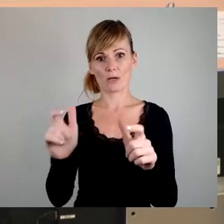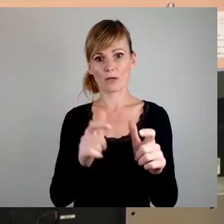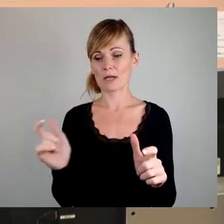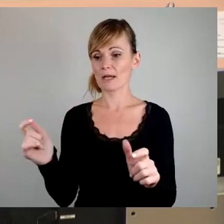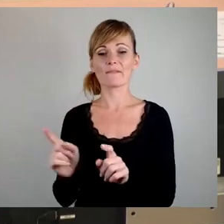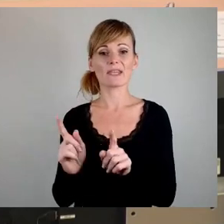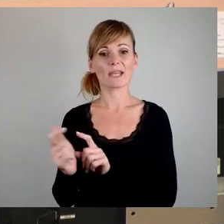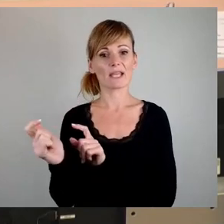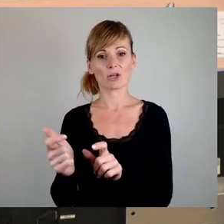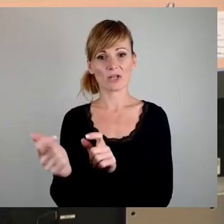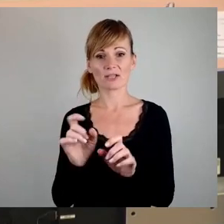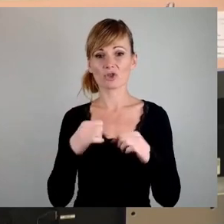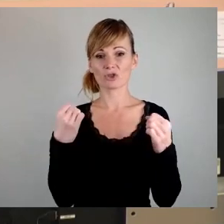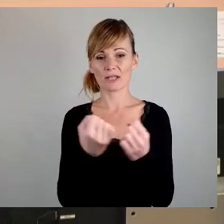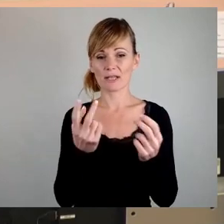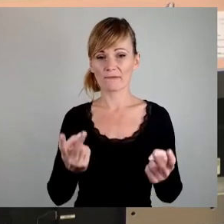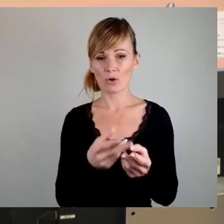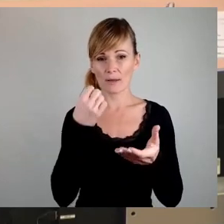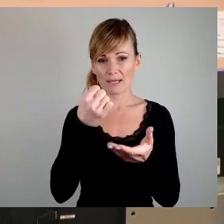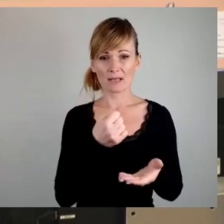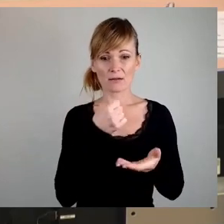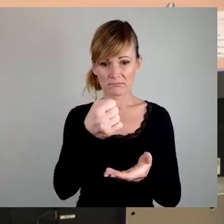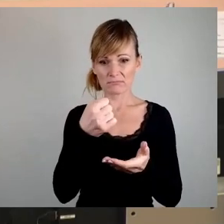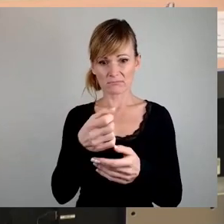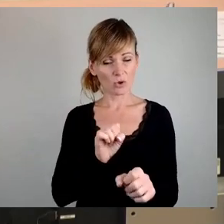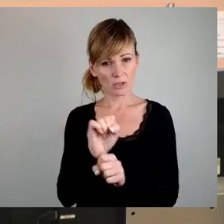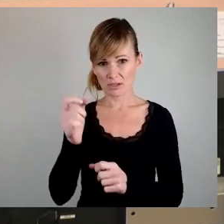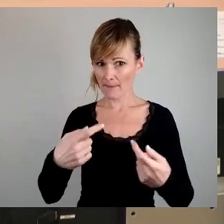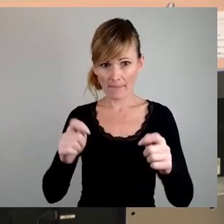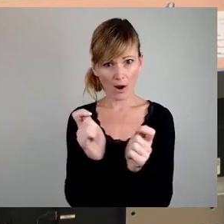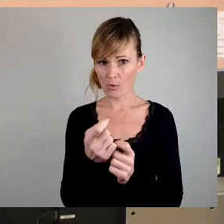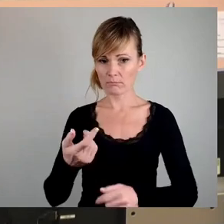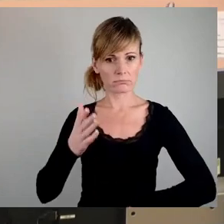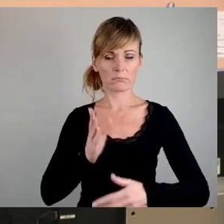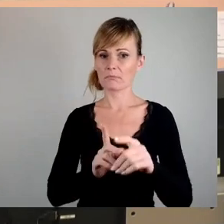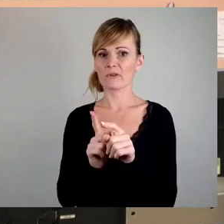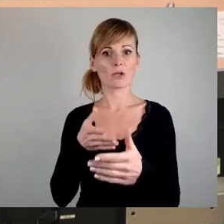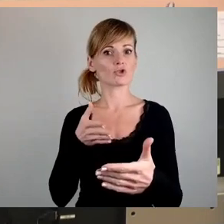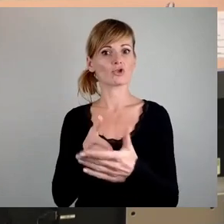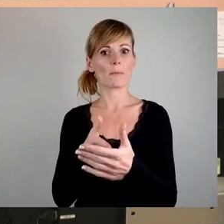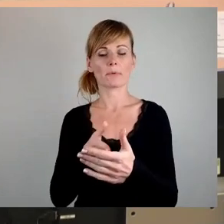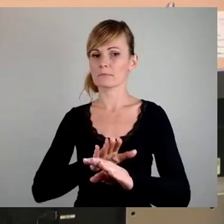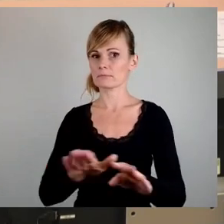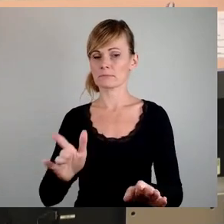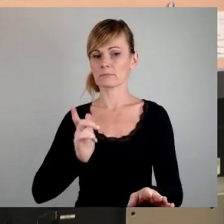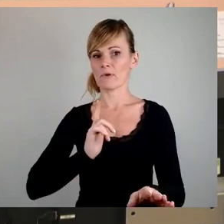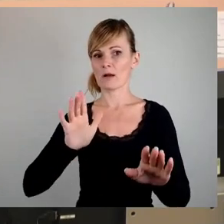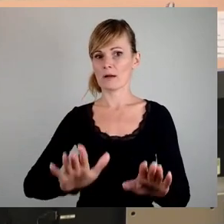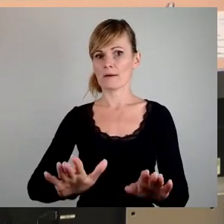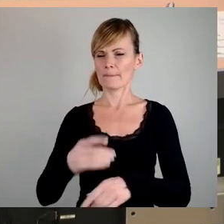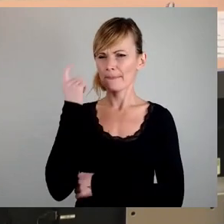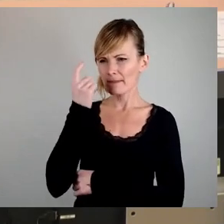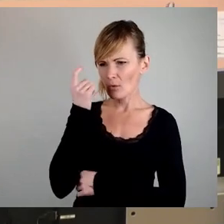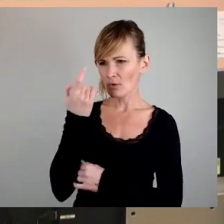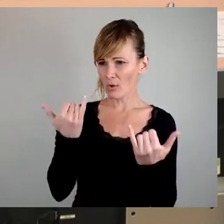das Bauen komplett eingestellt. Umso mehr höre ich mit Sorge, was heute hier seitens der WED erwartet wird.